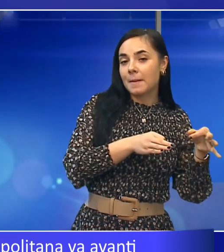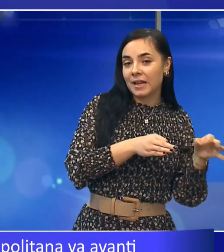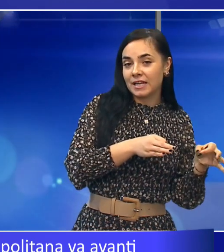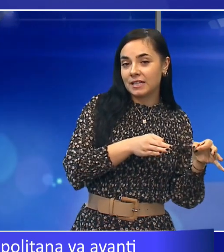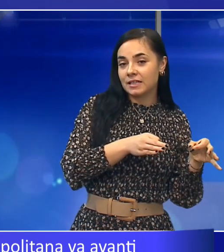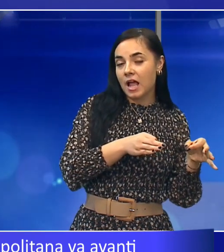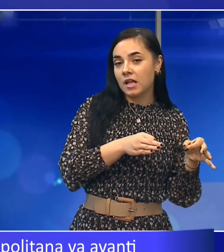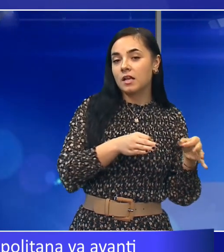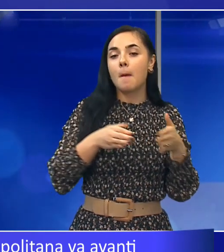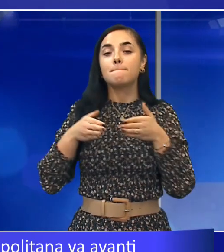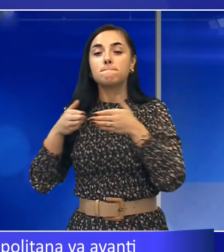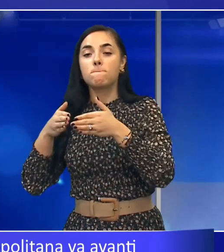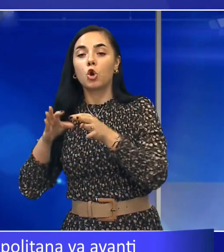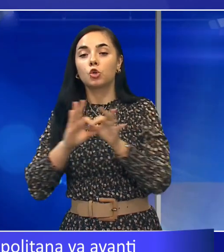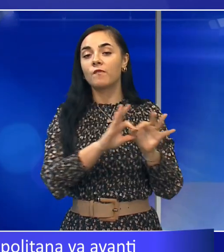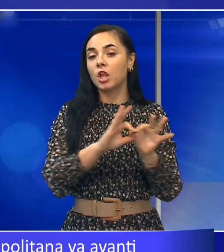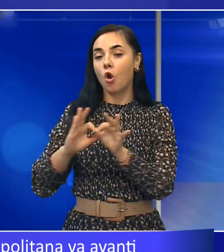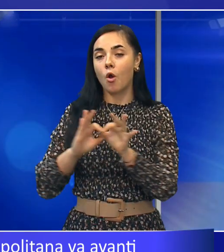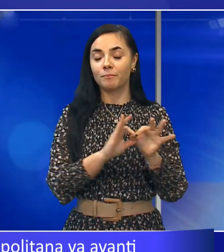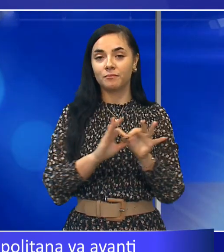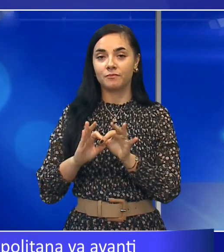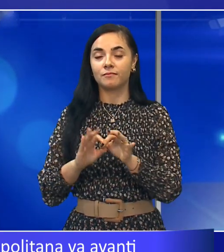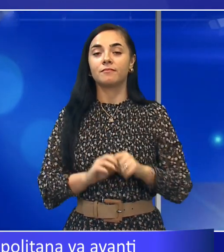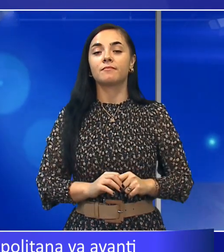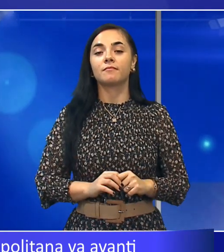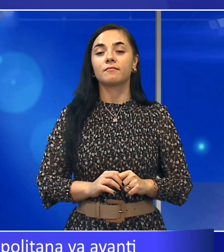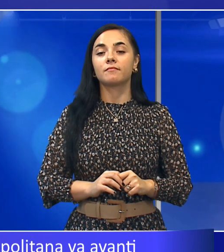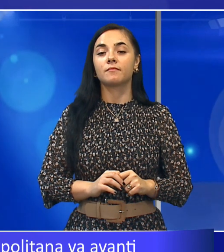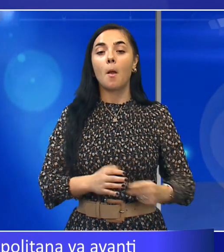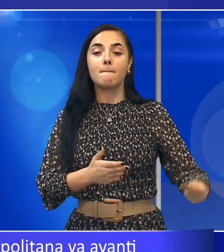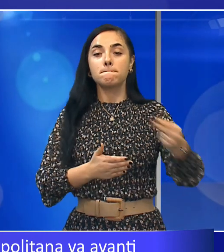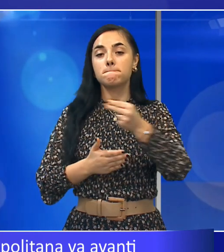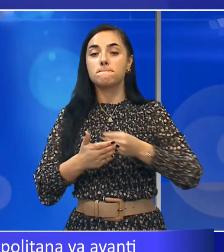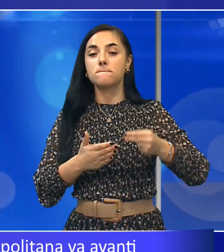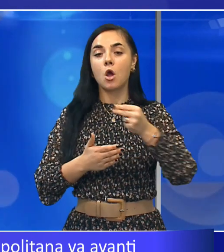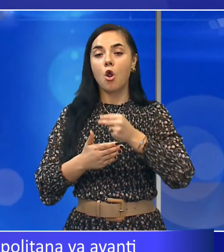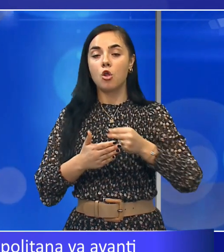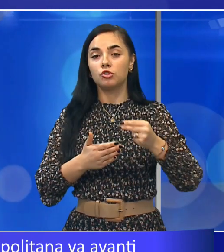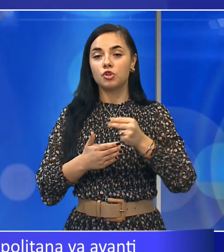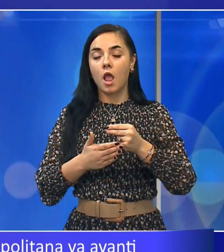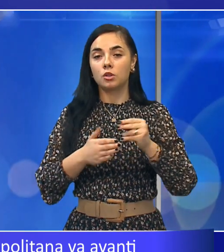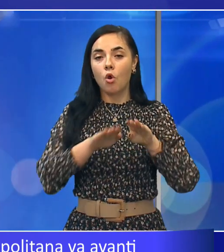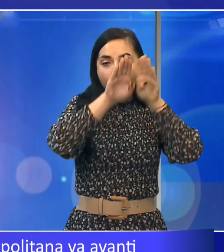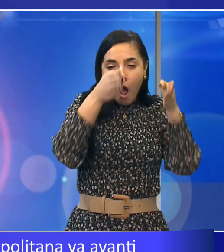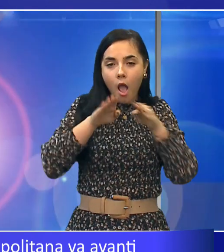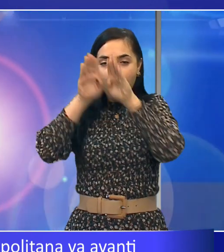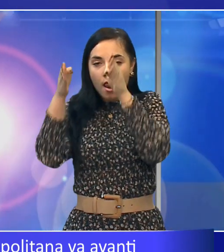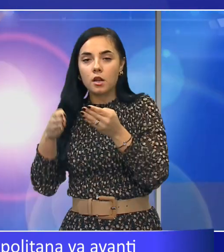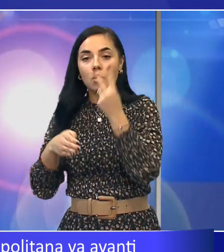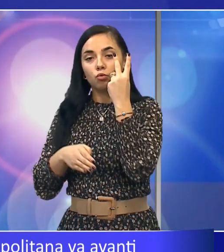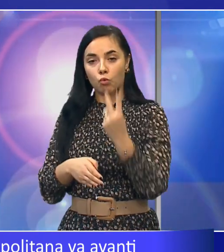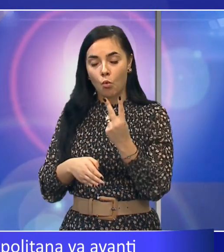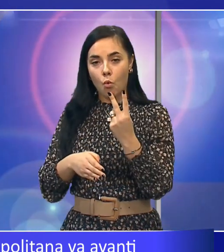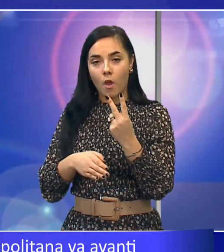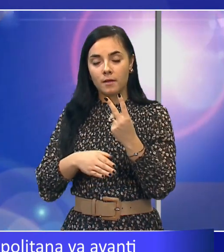Margherita Ligure e Portofino. Il progetto prevede due gallerie per un